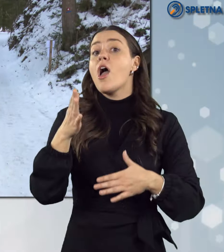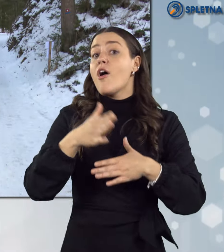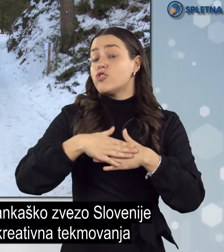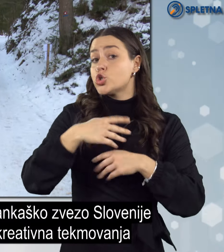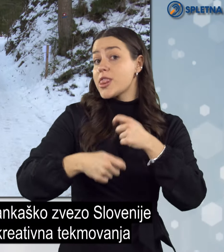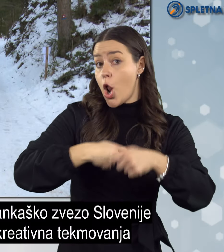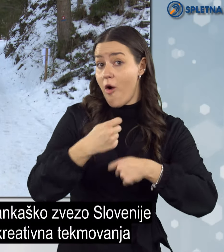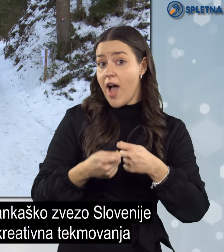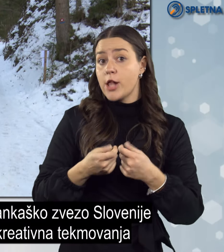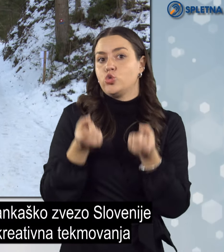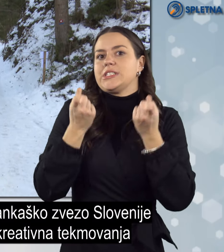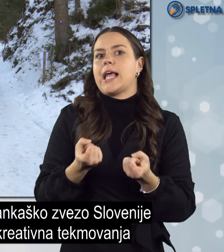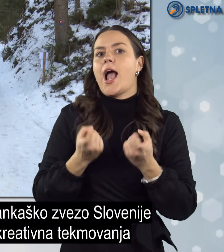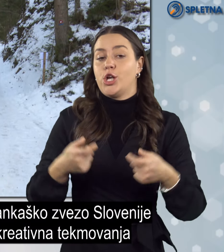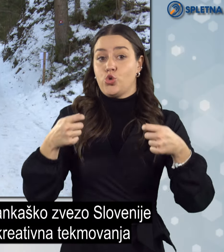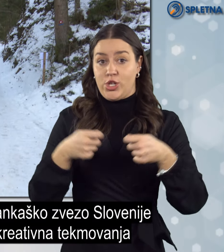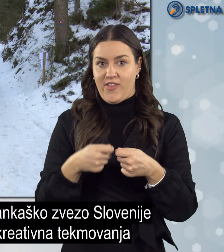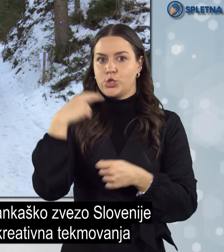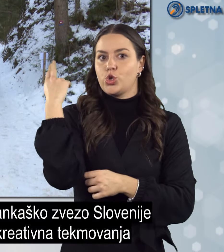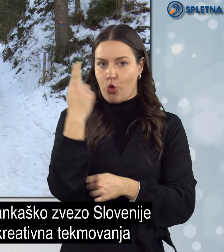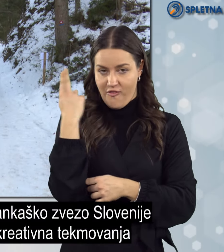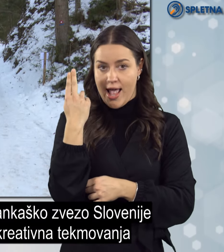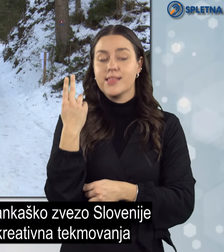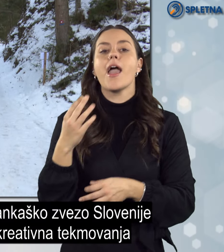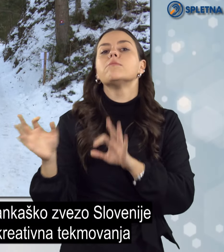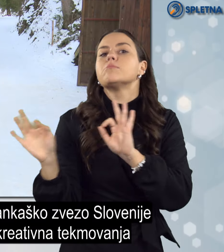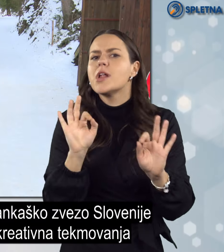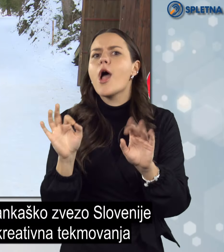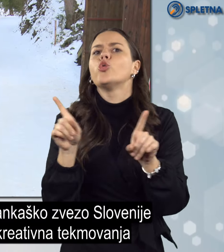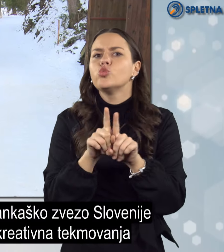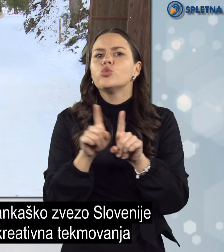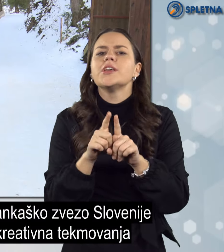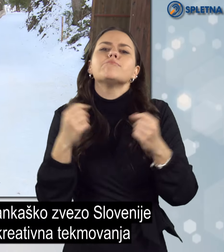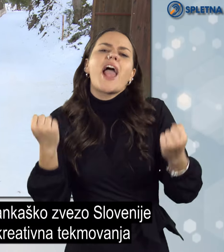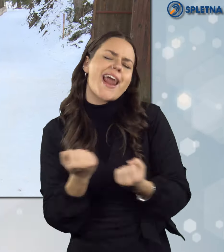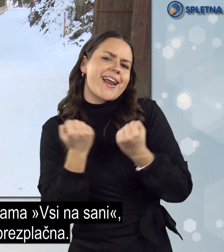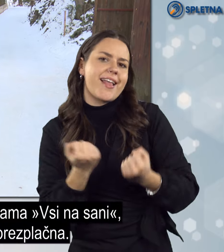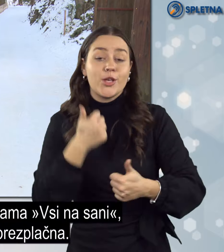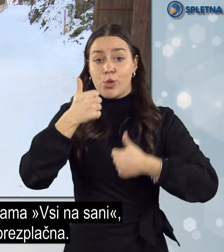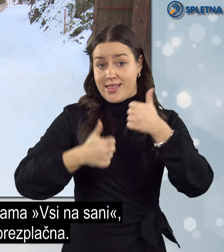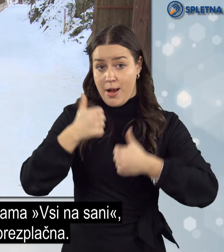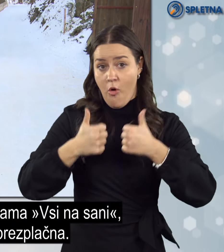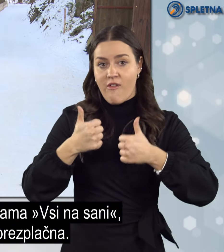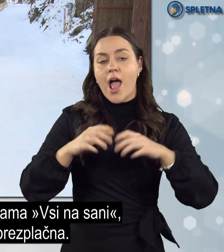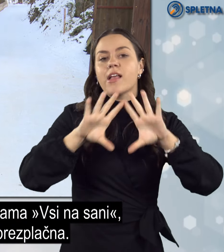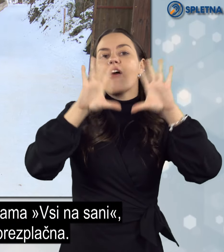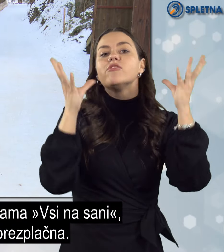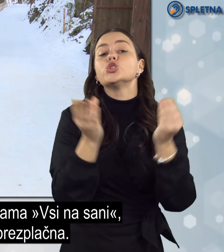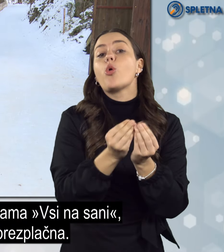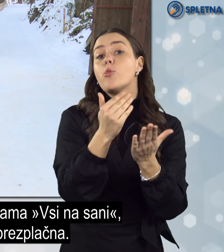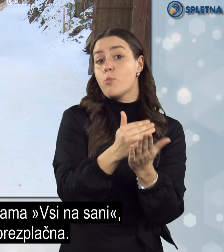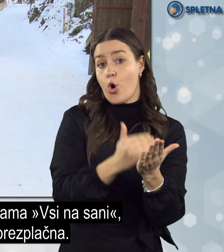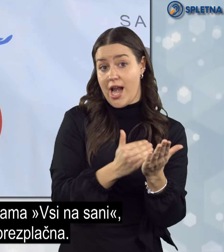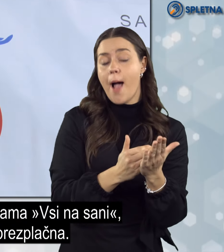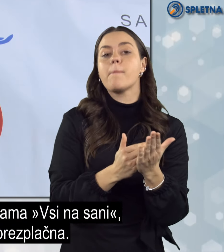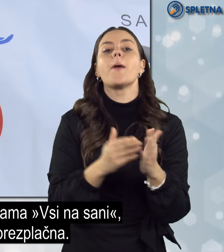V sodelovanju Sankanško zvezo Slovenije prirejajo tudi rekreativna tekmovanja v